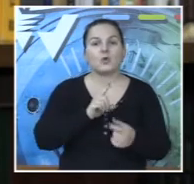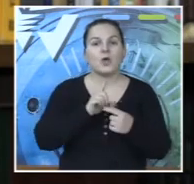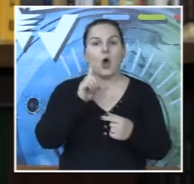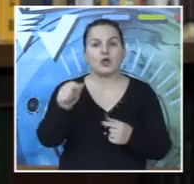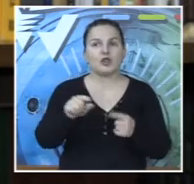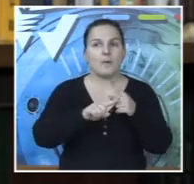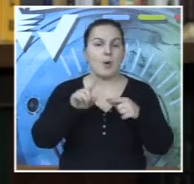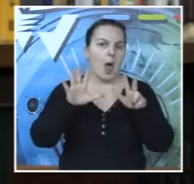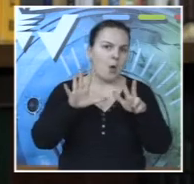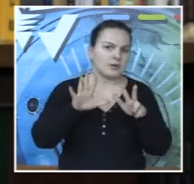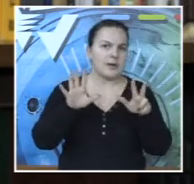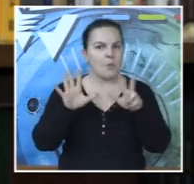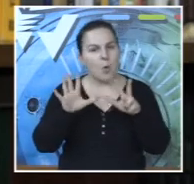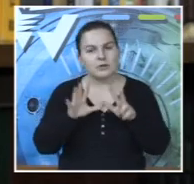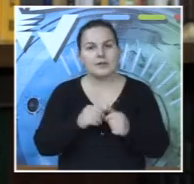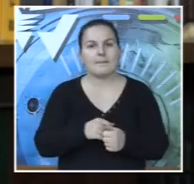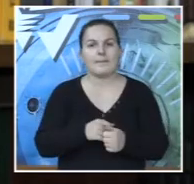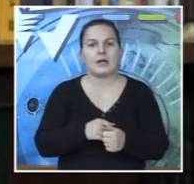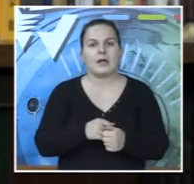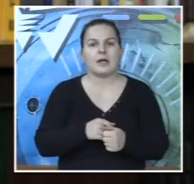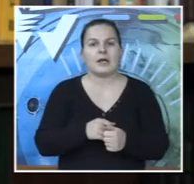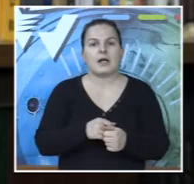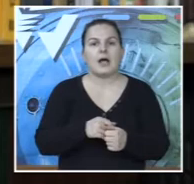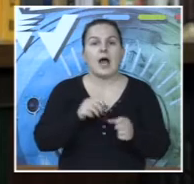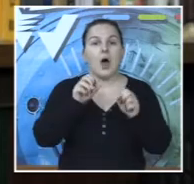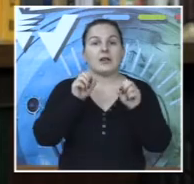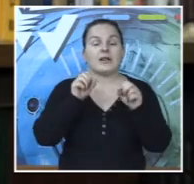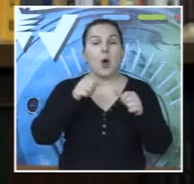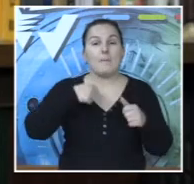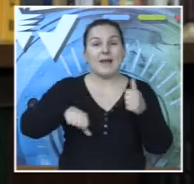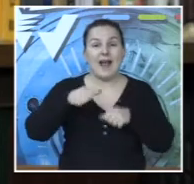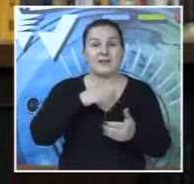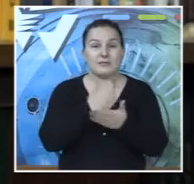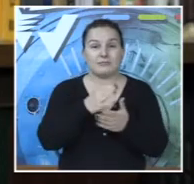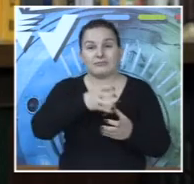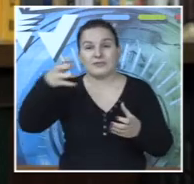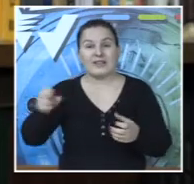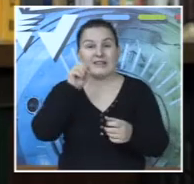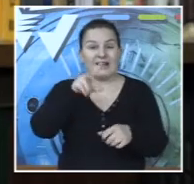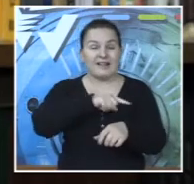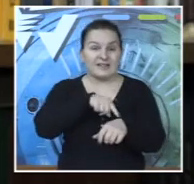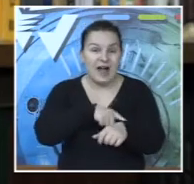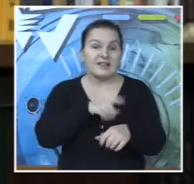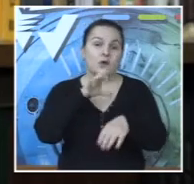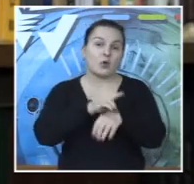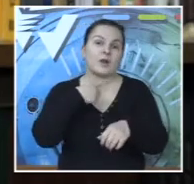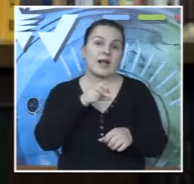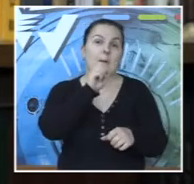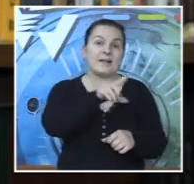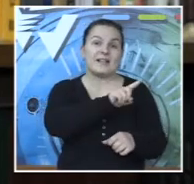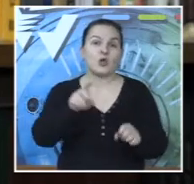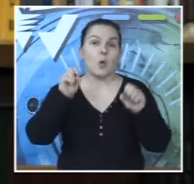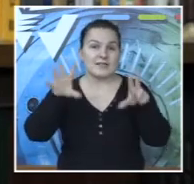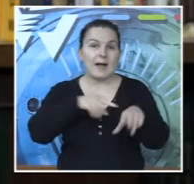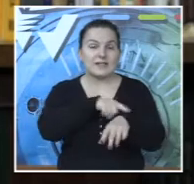ujutro u pola osam, u osam. Operacija je trajala 13 sati, doktor je rekao od 15